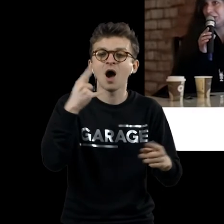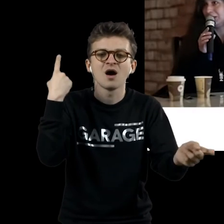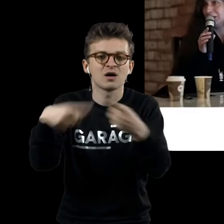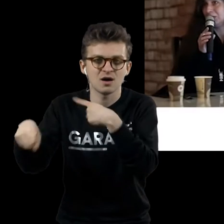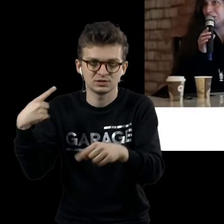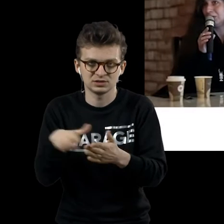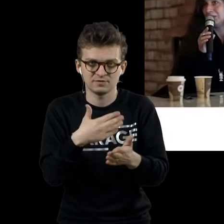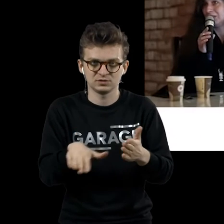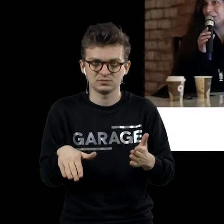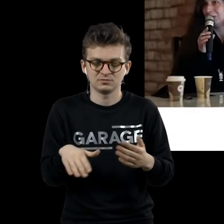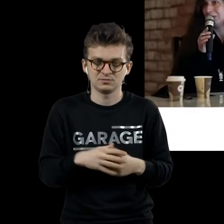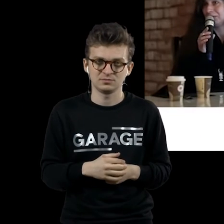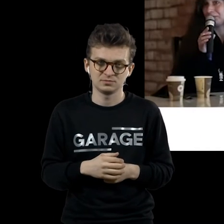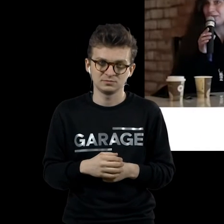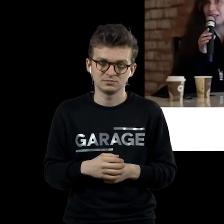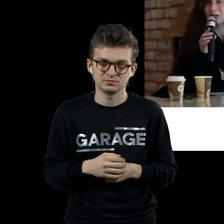произведениях искусства.